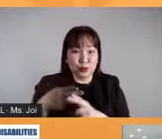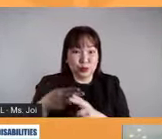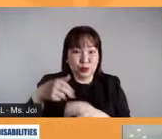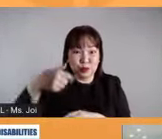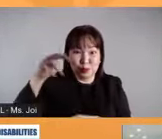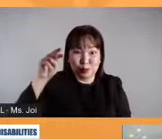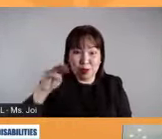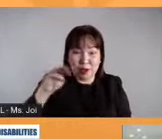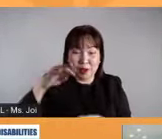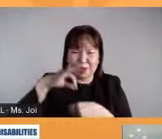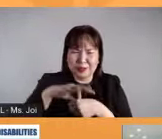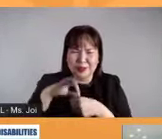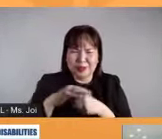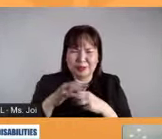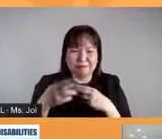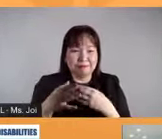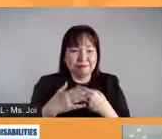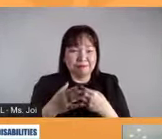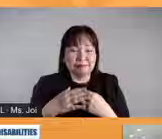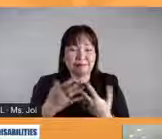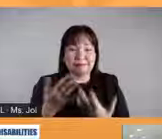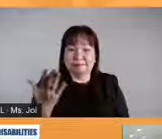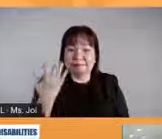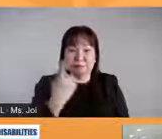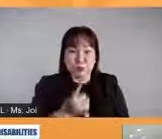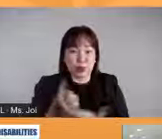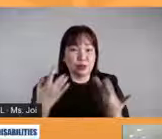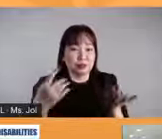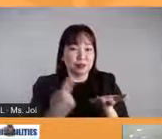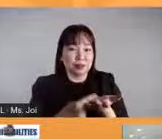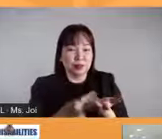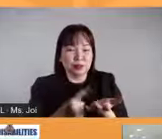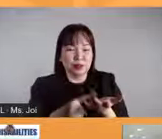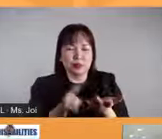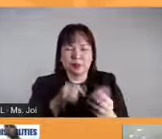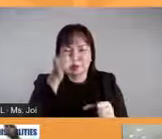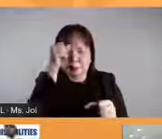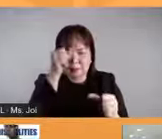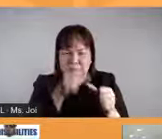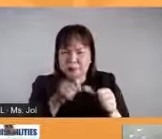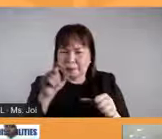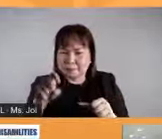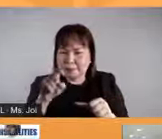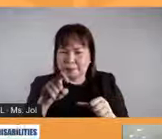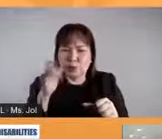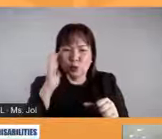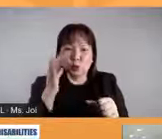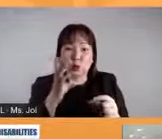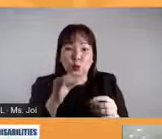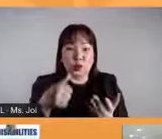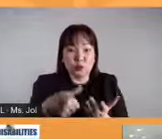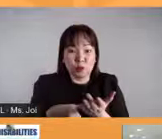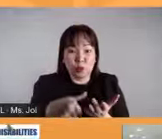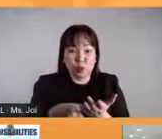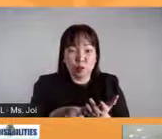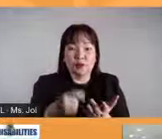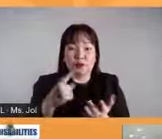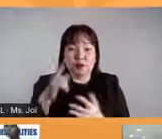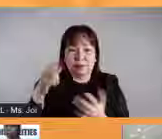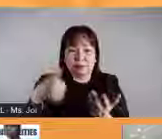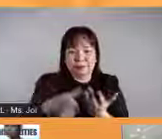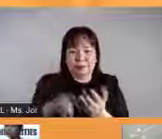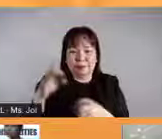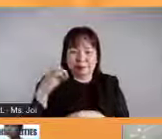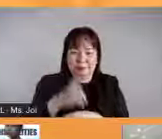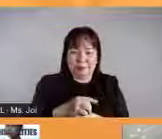napakalapit na po. At last week, napag-usapan natin yung mga reminders para sa ating mga butante on Election Day. Kaya